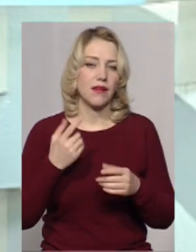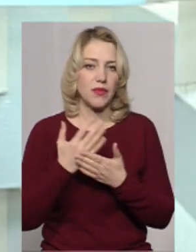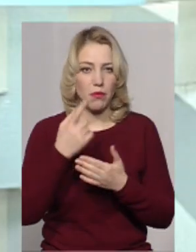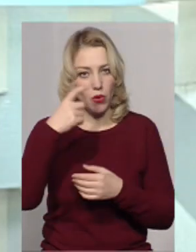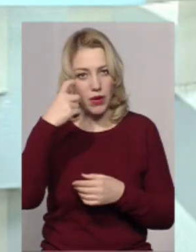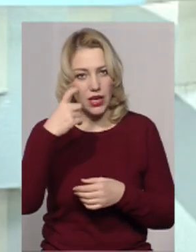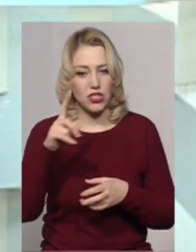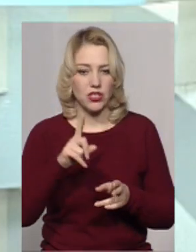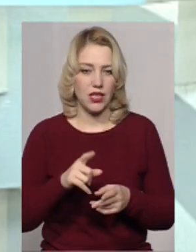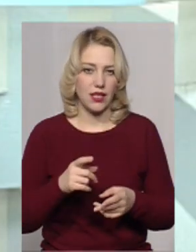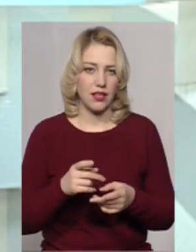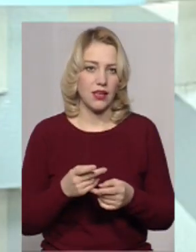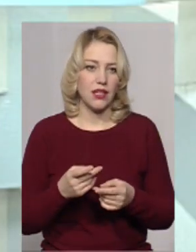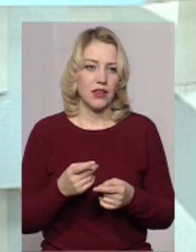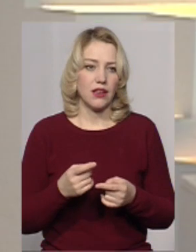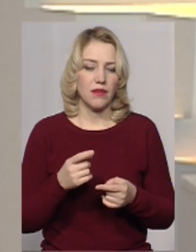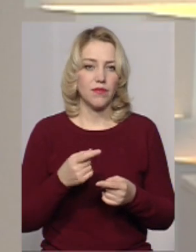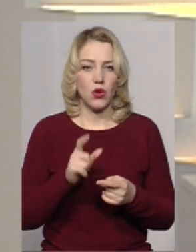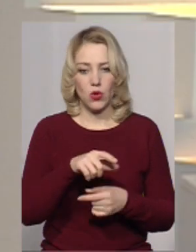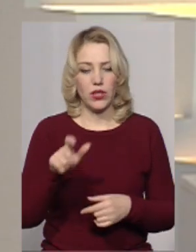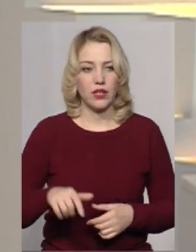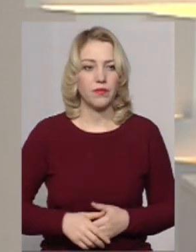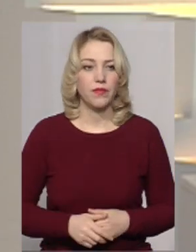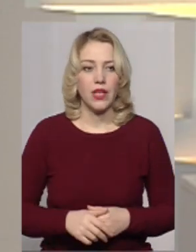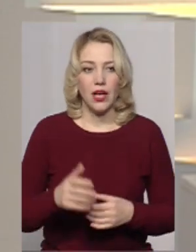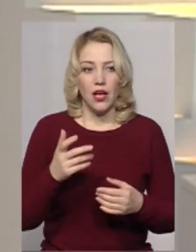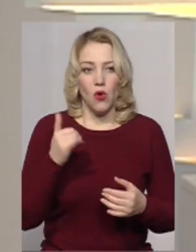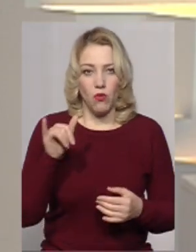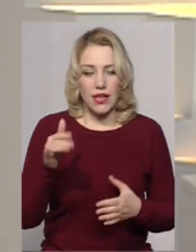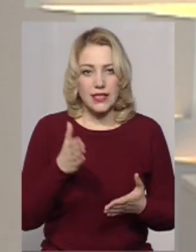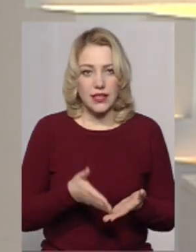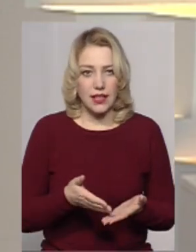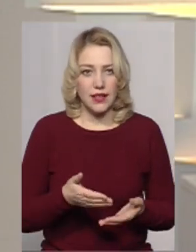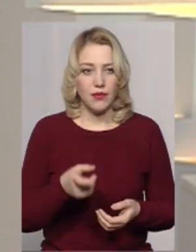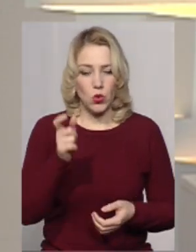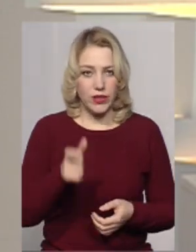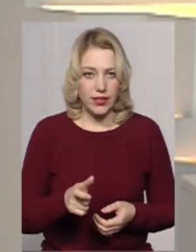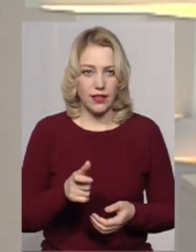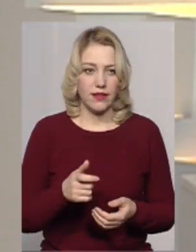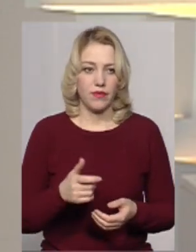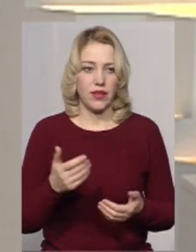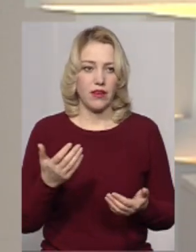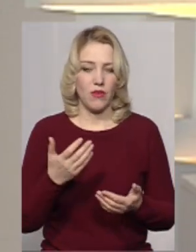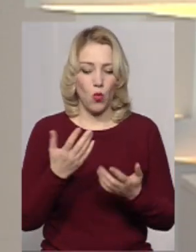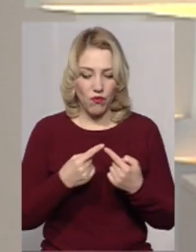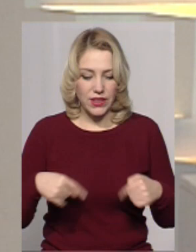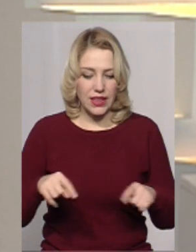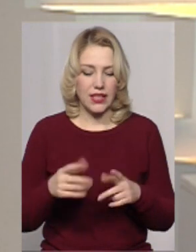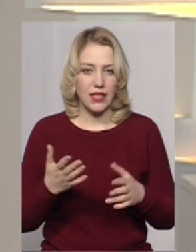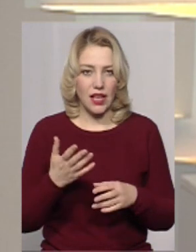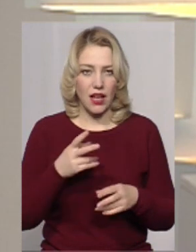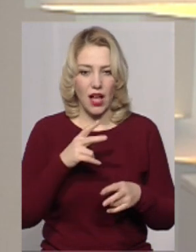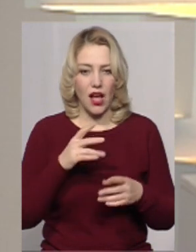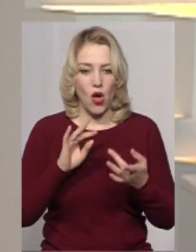попереджає, застерігає і оберігає. А скажіть, у вас є людина, там, в відповідному відділі, яка